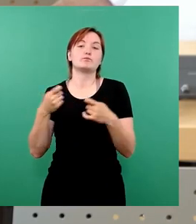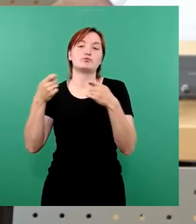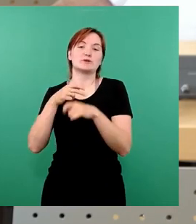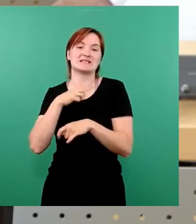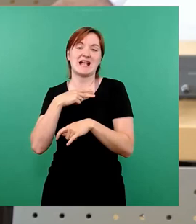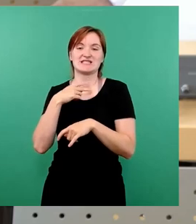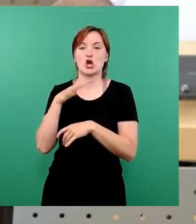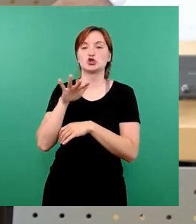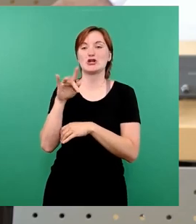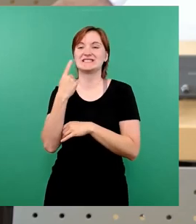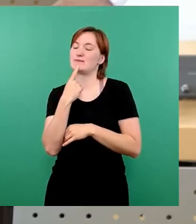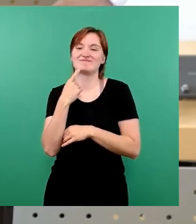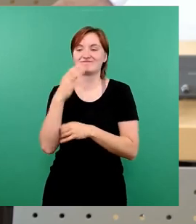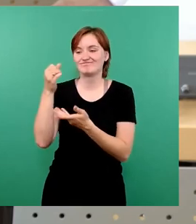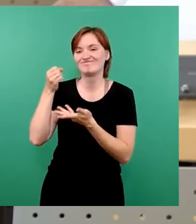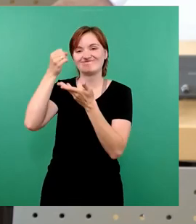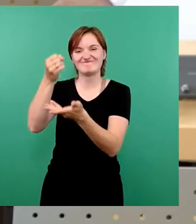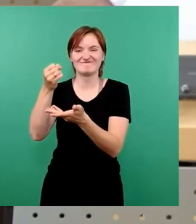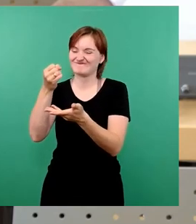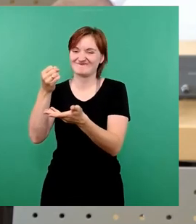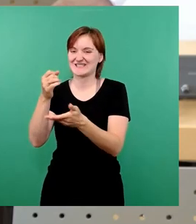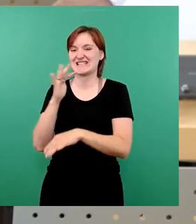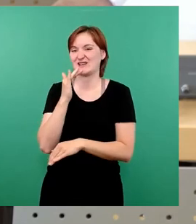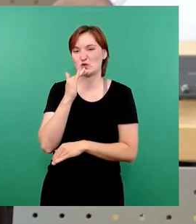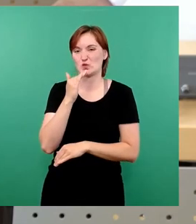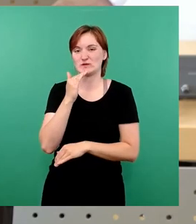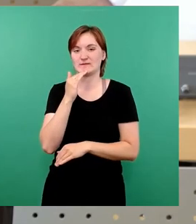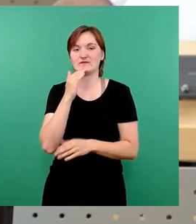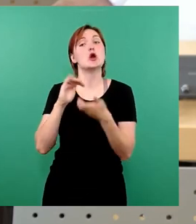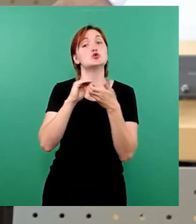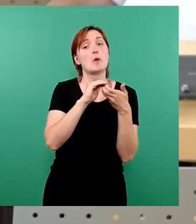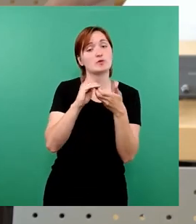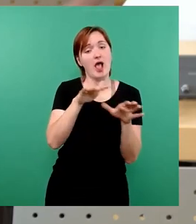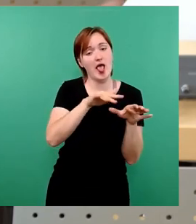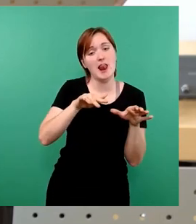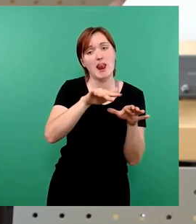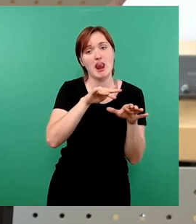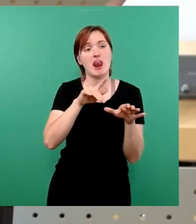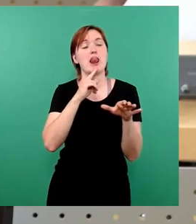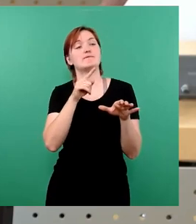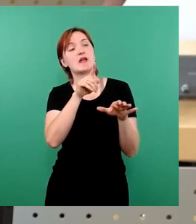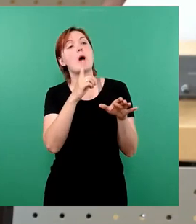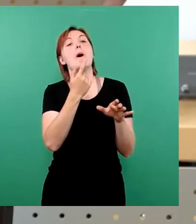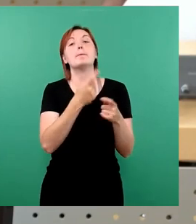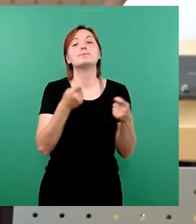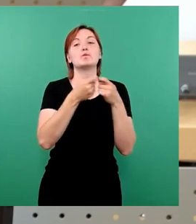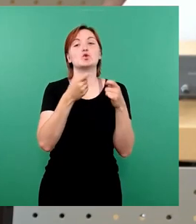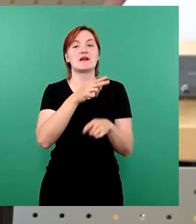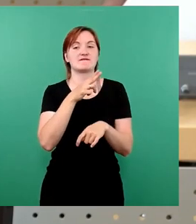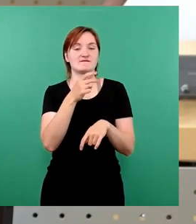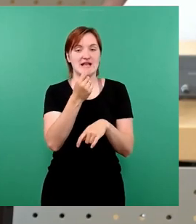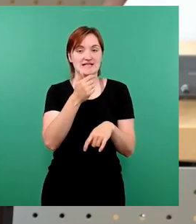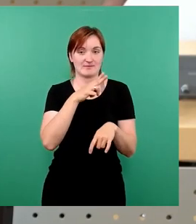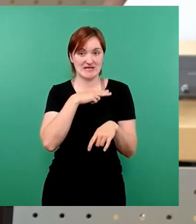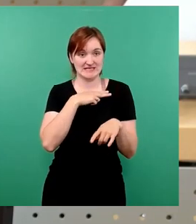sagen, nicht ausreichend sind. Für die kommunale Ebene kann man sagen, ist Ihr Bundesfinanzminister das Problem,